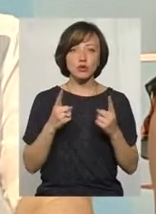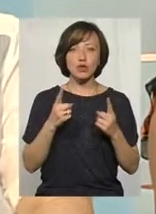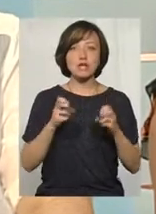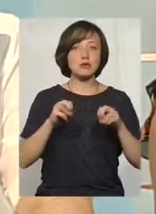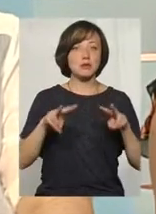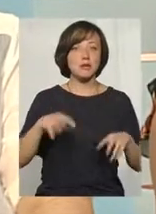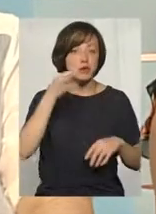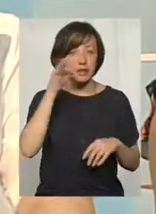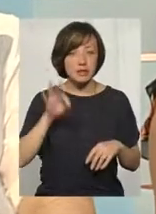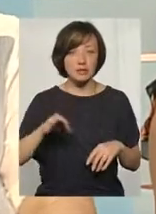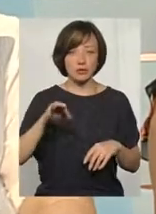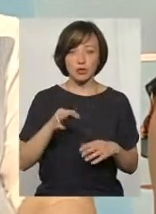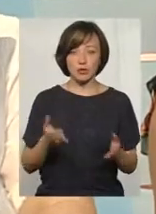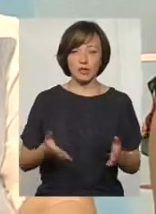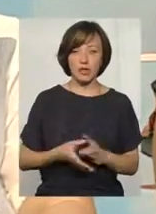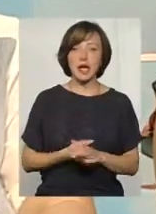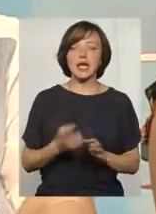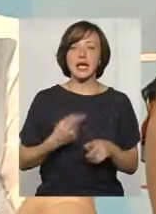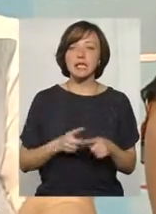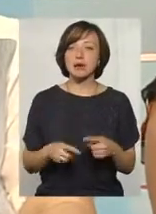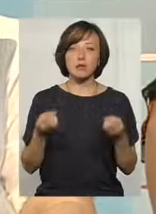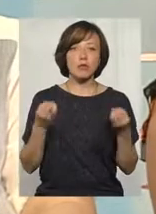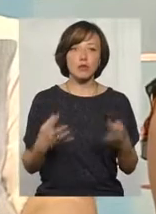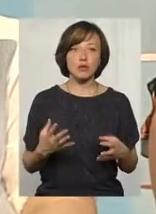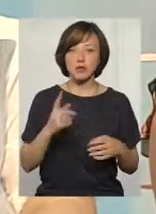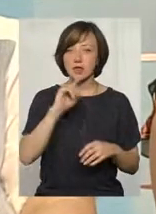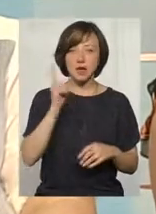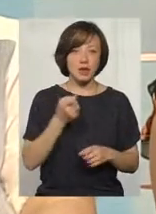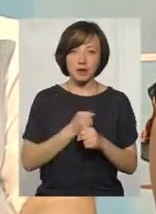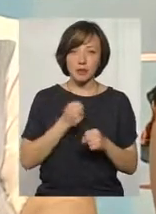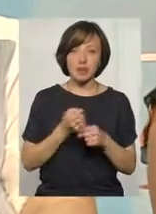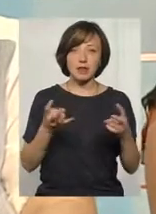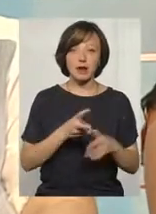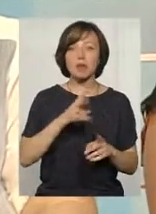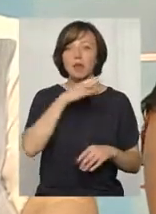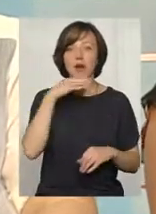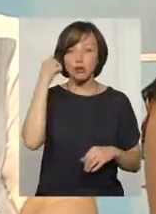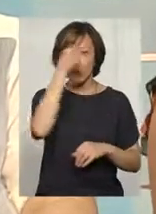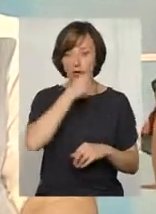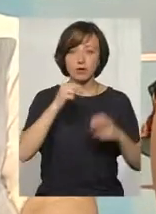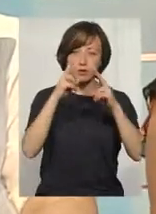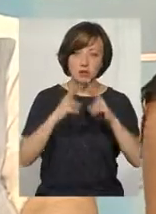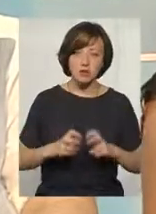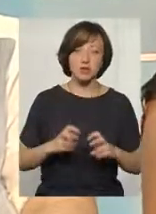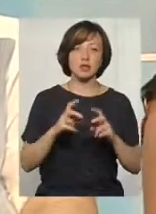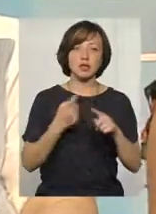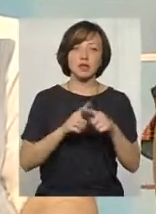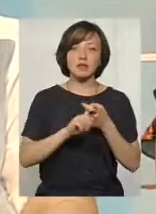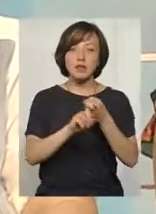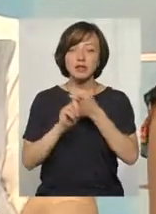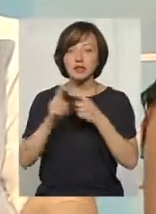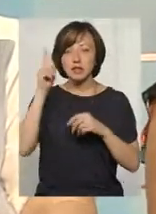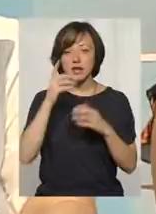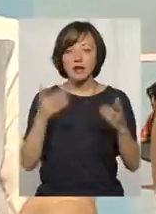спеціалістом, знаним. І це просто за один рік не напрацюєш. Це треба руками досліджувати, заводити зв'язки,